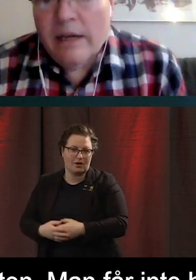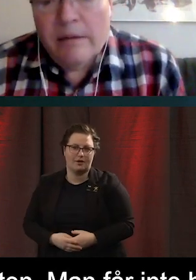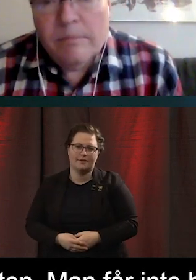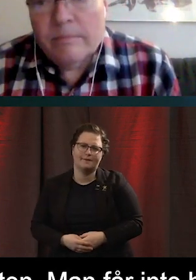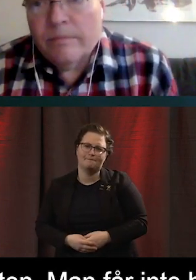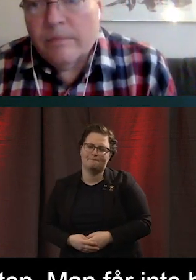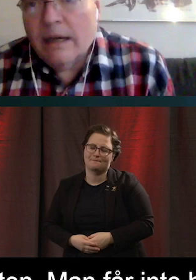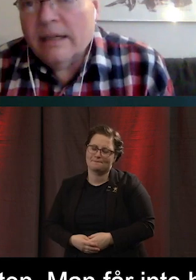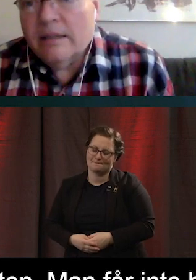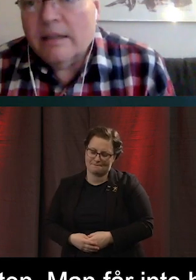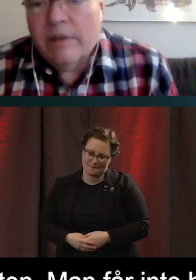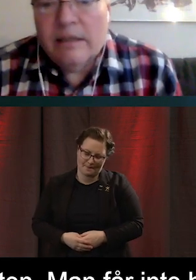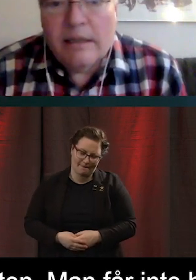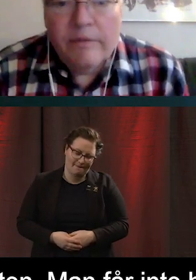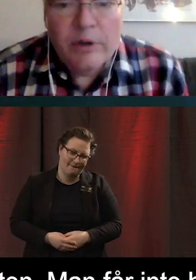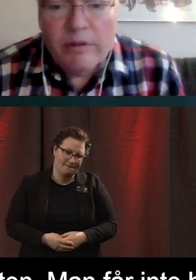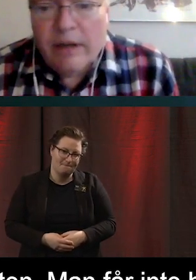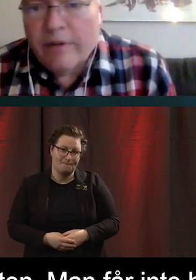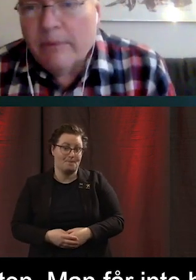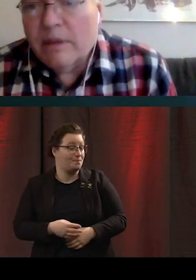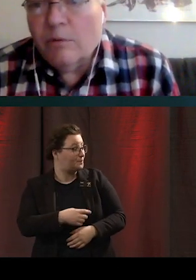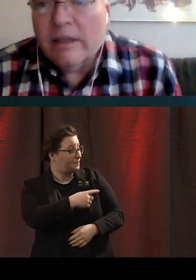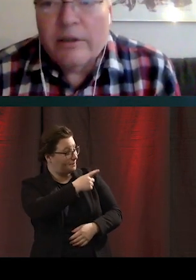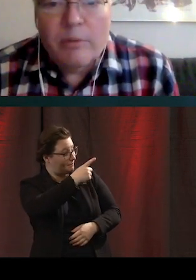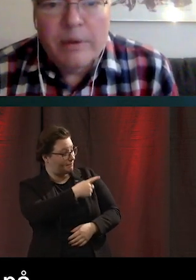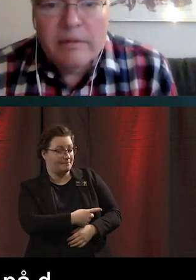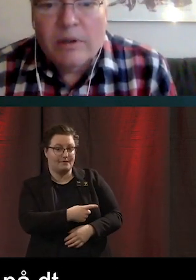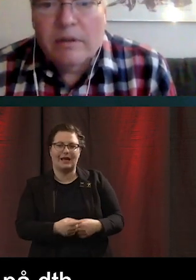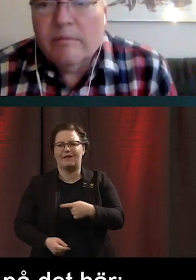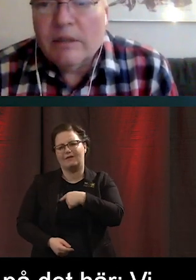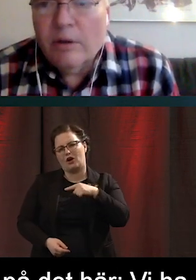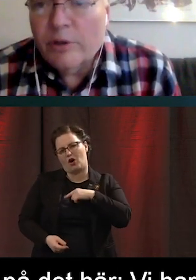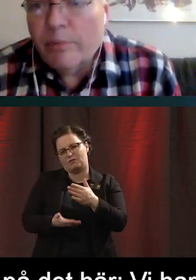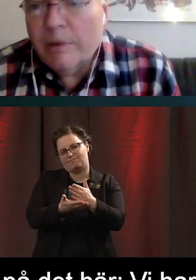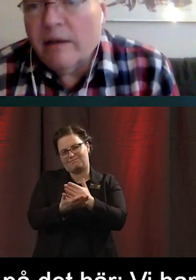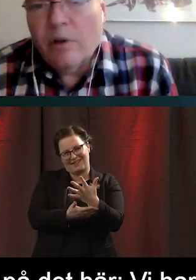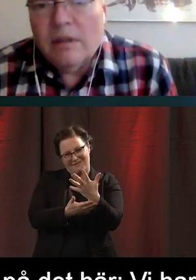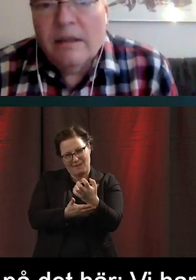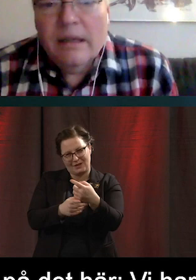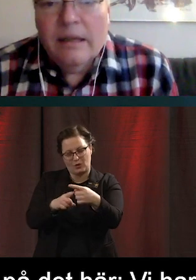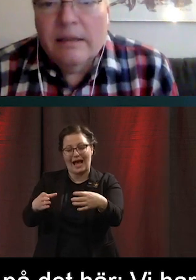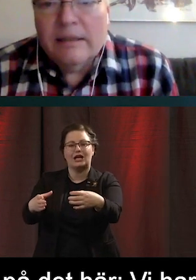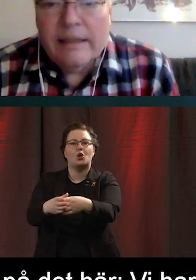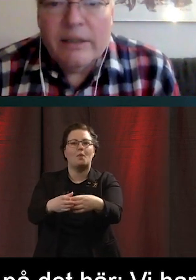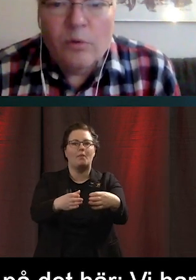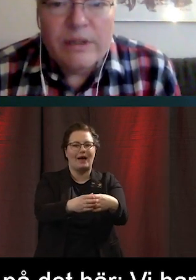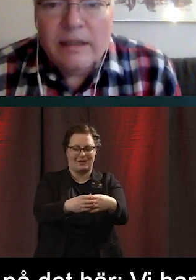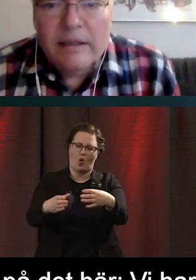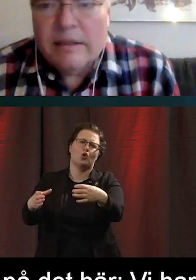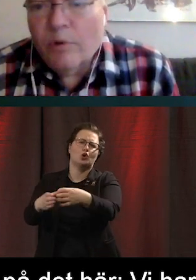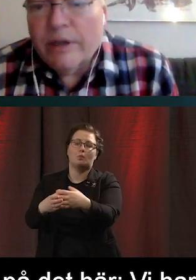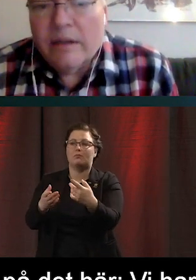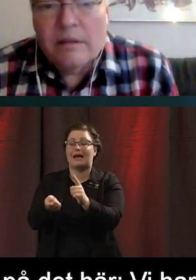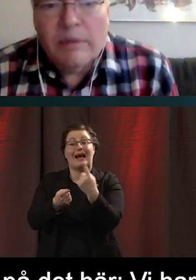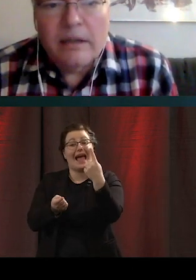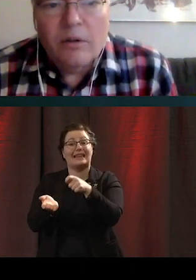Och det här leder till när vi tittar. Vi har ungefär 50 olika grupper i vårt material. Och grupper kan vara en diagnos eller